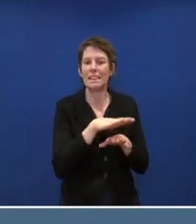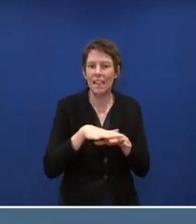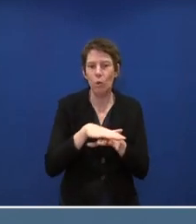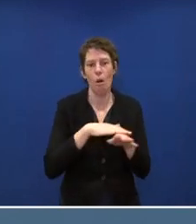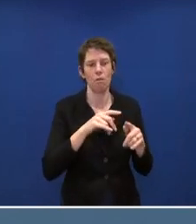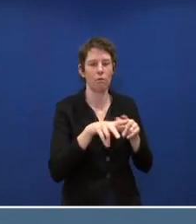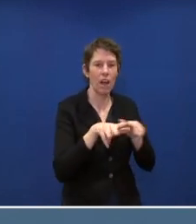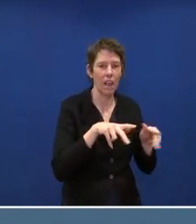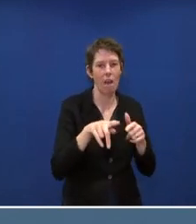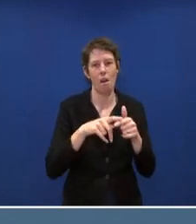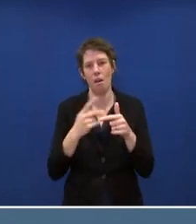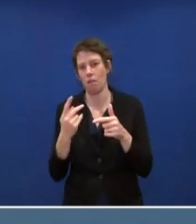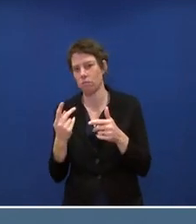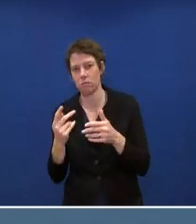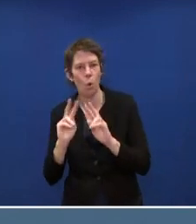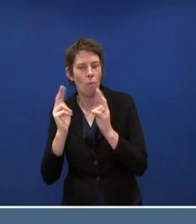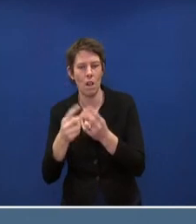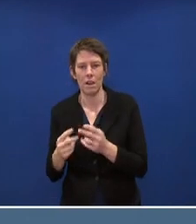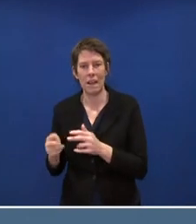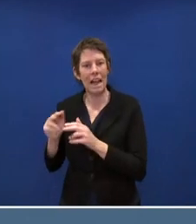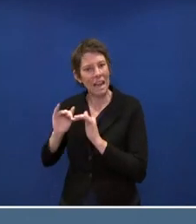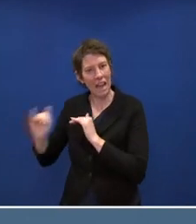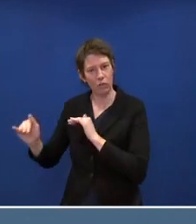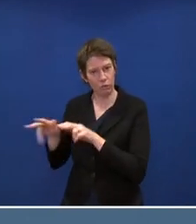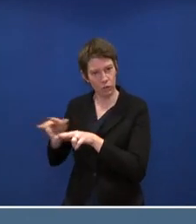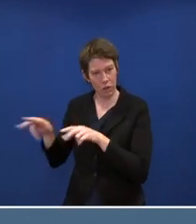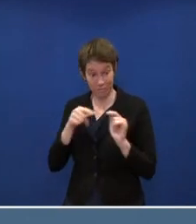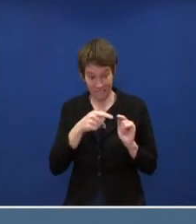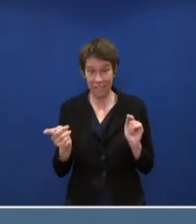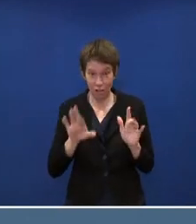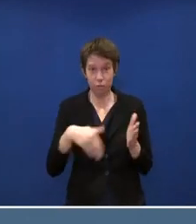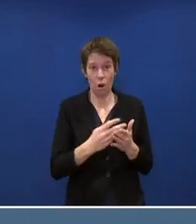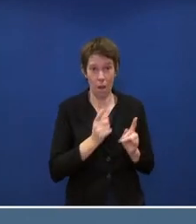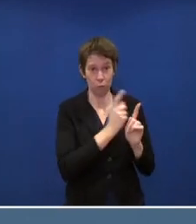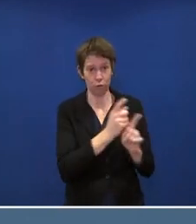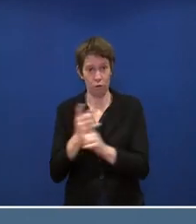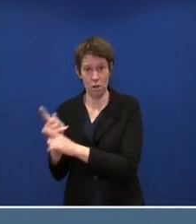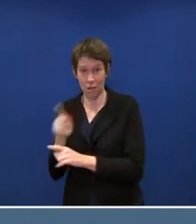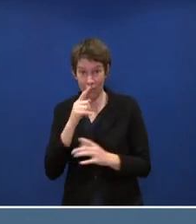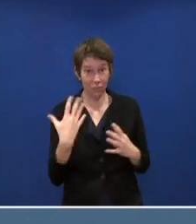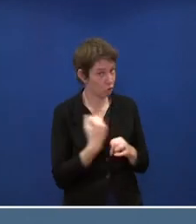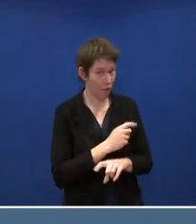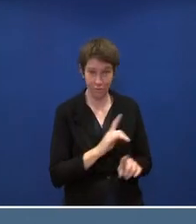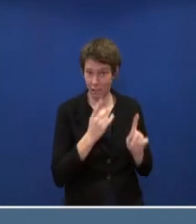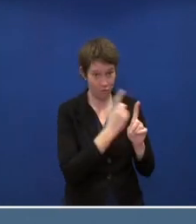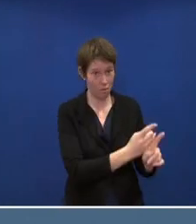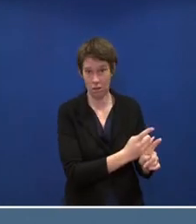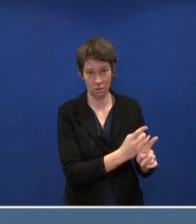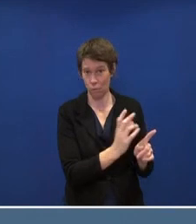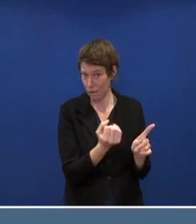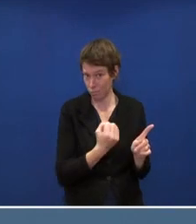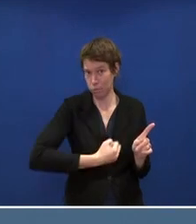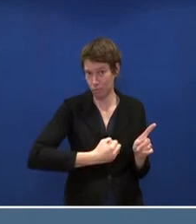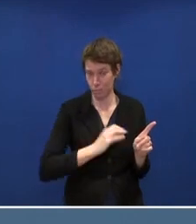Landwirtschaft zum Beispiel, und diese sind einzuhalten. Und wenn sie eben nicht eingehalten werden, wenn sich abzeichnet, dass eben die